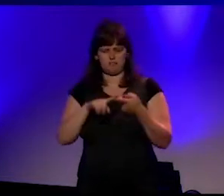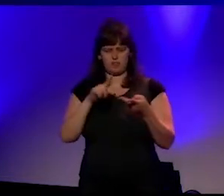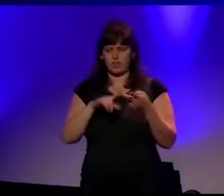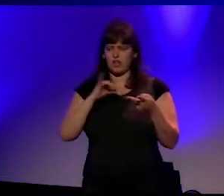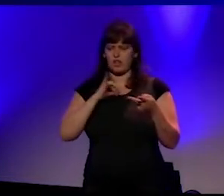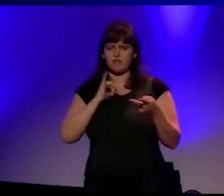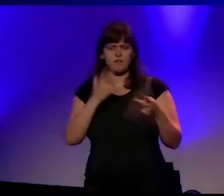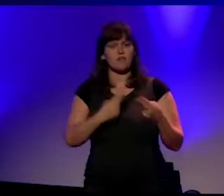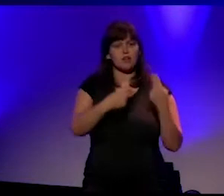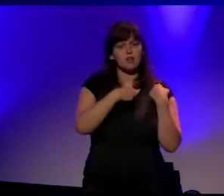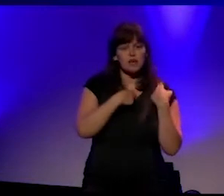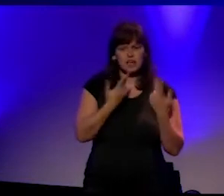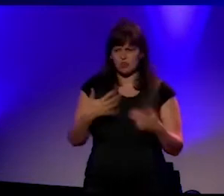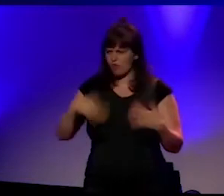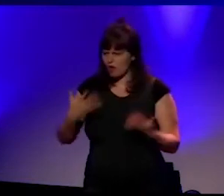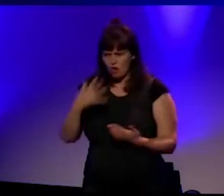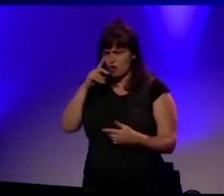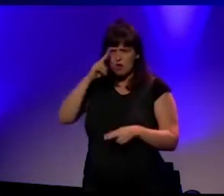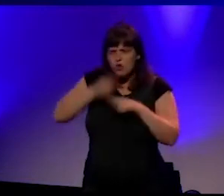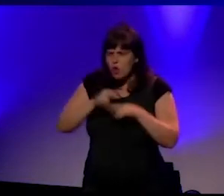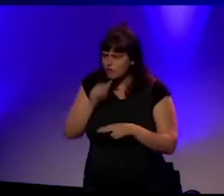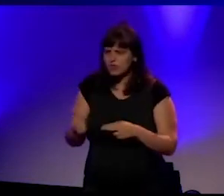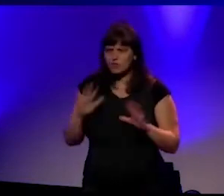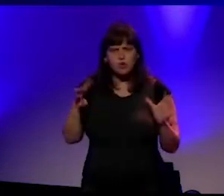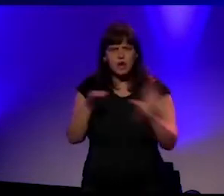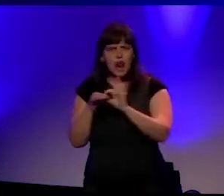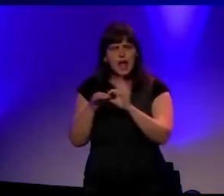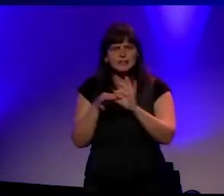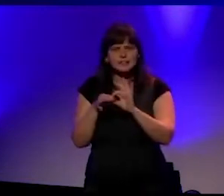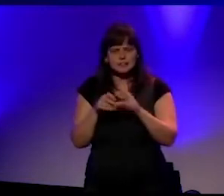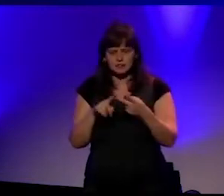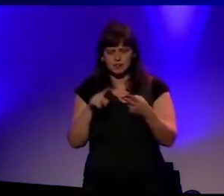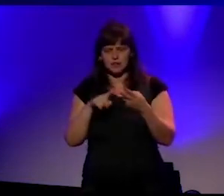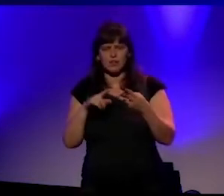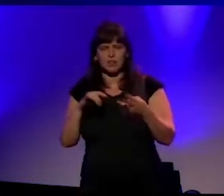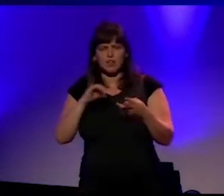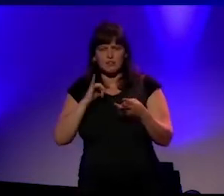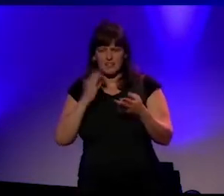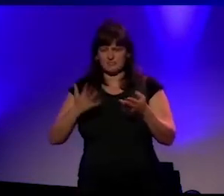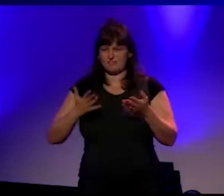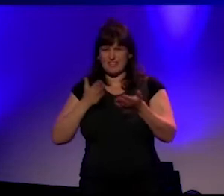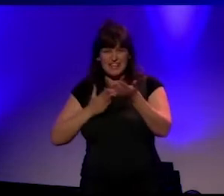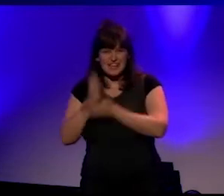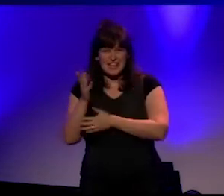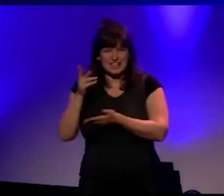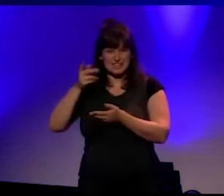En hoe morele verontwaardiging geuit kan worden zonder te raken aan de grondbeginselen van de rechtsstaat.